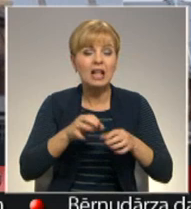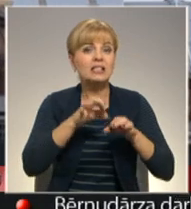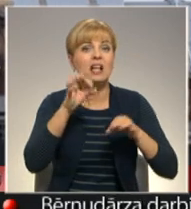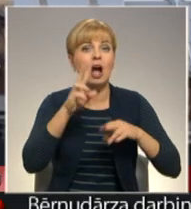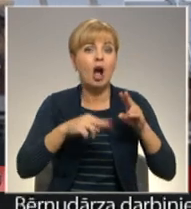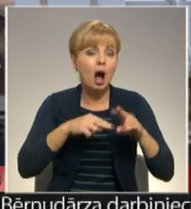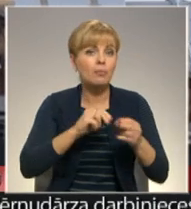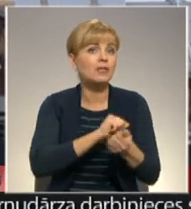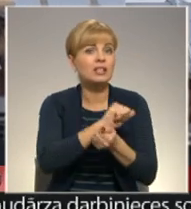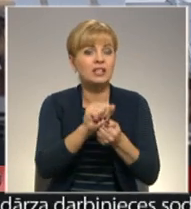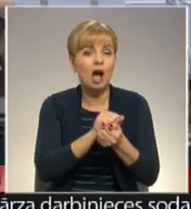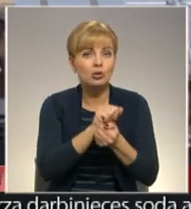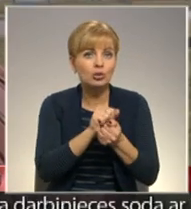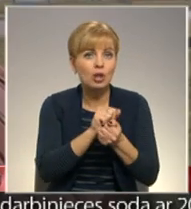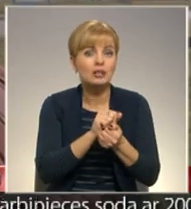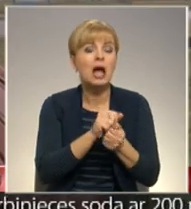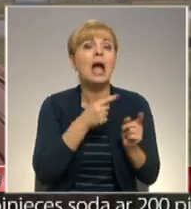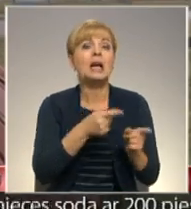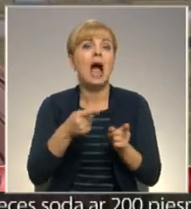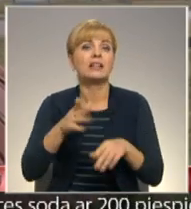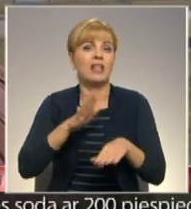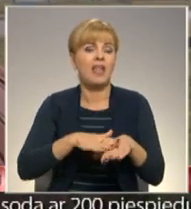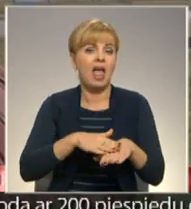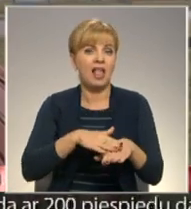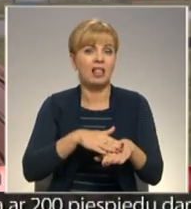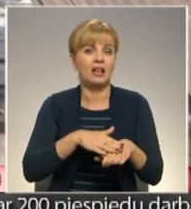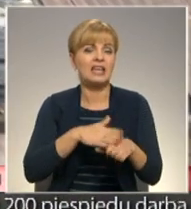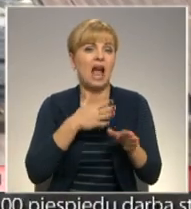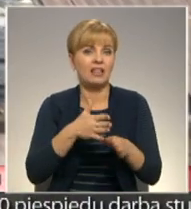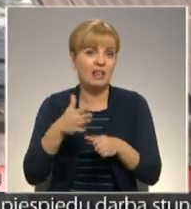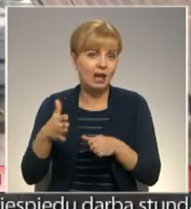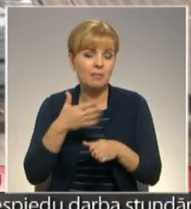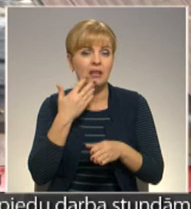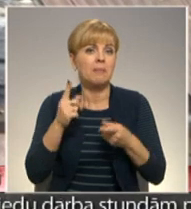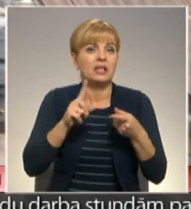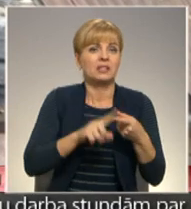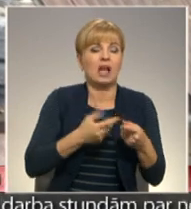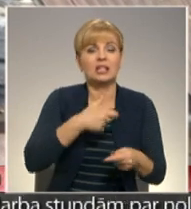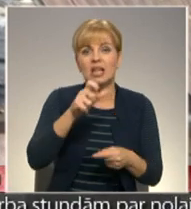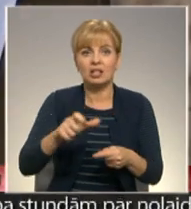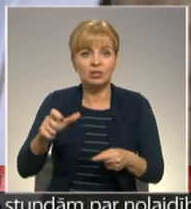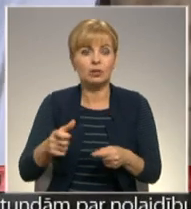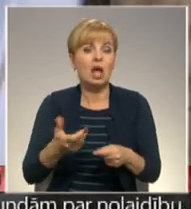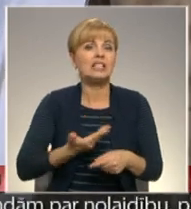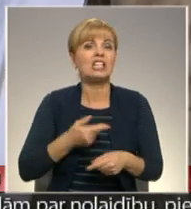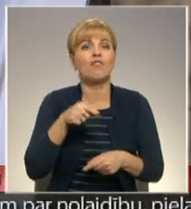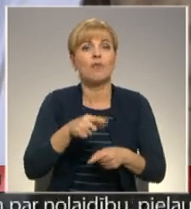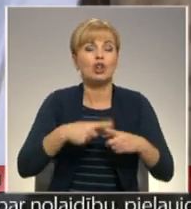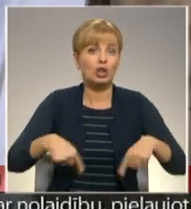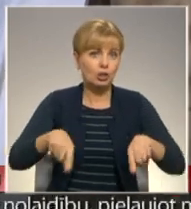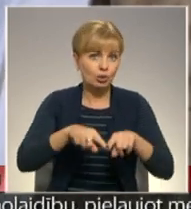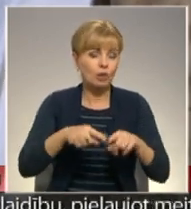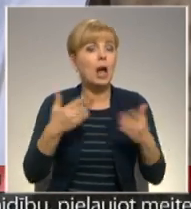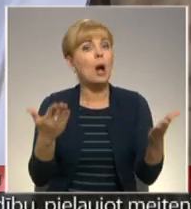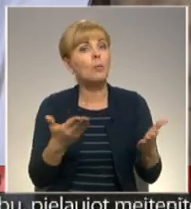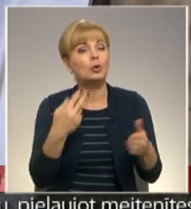brukt pēc tam, kad kālīs sāles termināļa kaitīgā ietekme nebija vairs savienojama ar cilvēku uzturēšanu no šajās teritorijās. Vietvēr visādi mūdīna